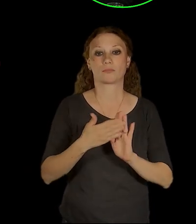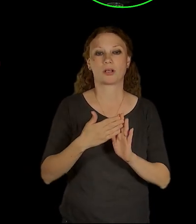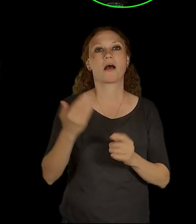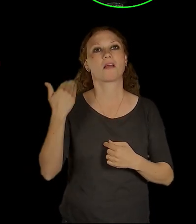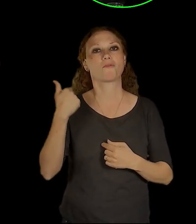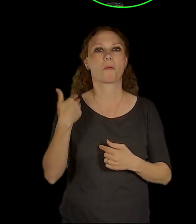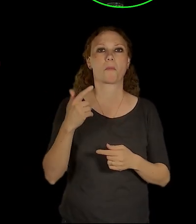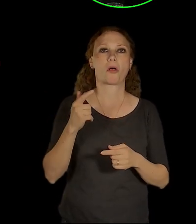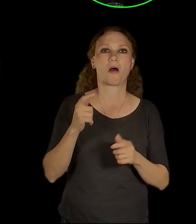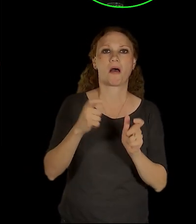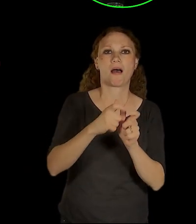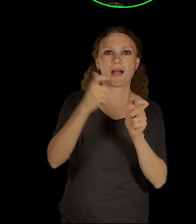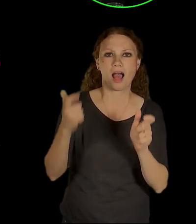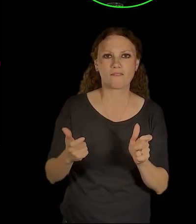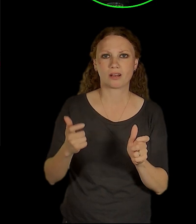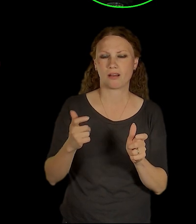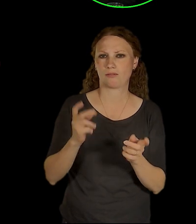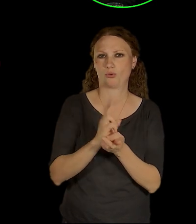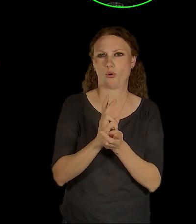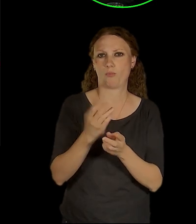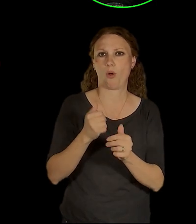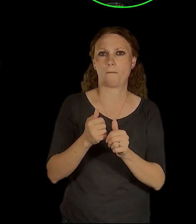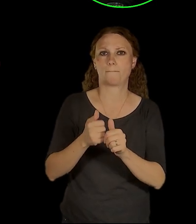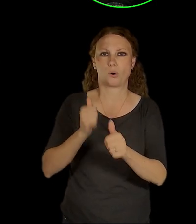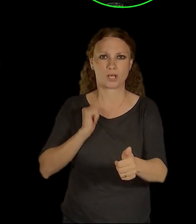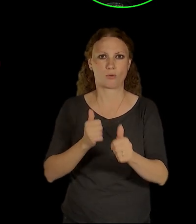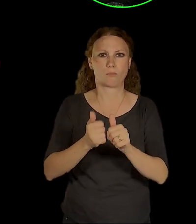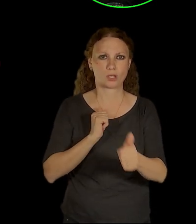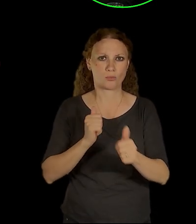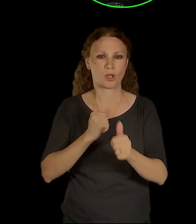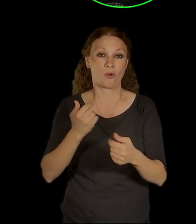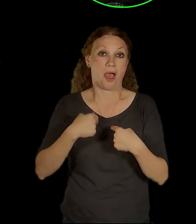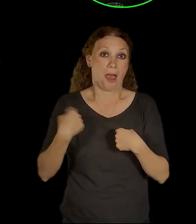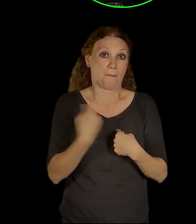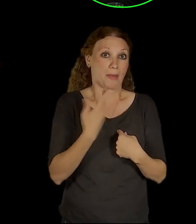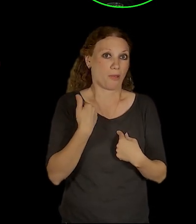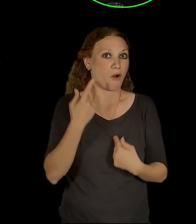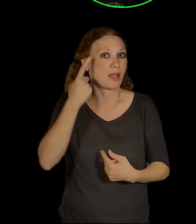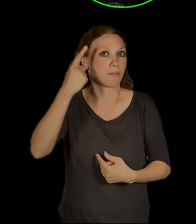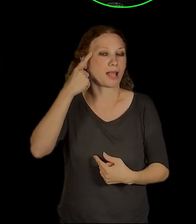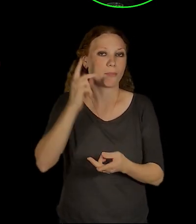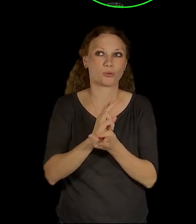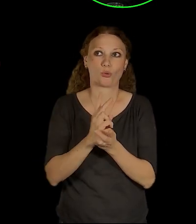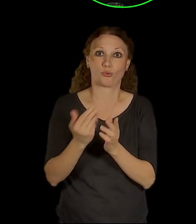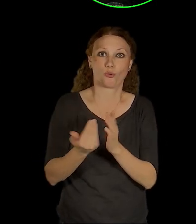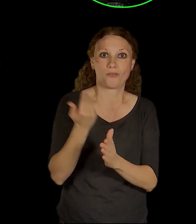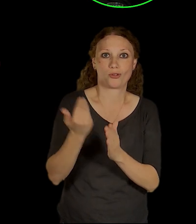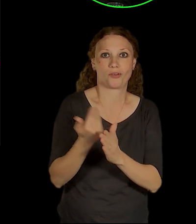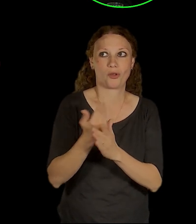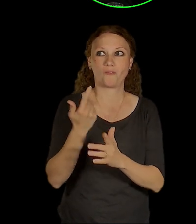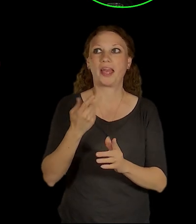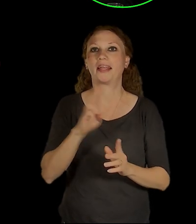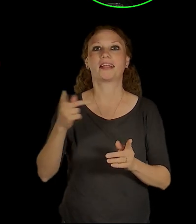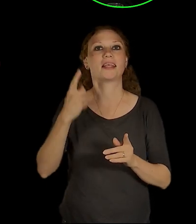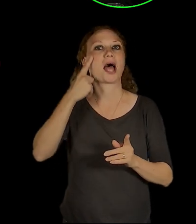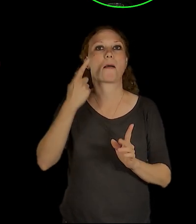oproti některým tým záměrům pozadu a všichni se nás báli s těma našimi nápadama, abychom je nebrzdili. Některý ty nápady jsme nesměli vyslouhovat, protože